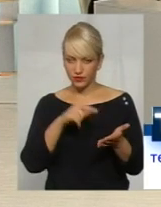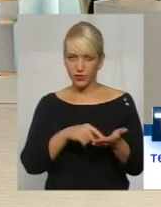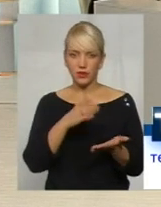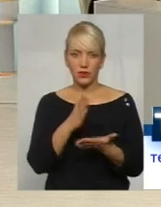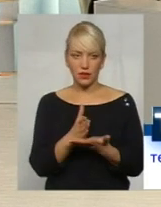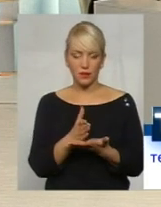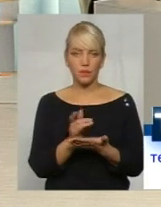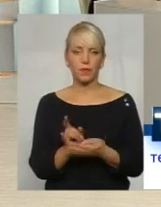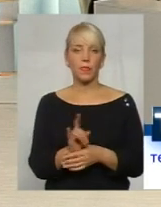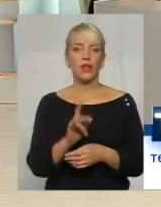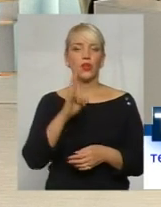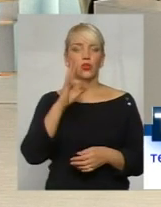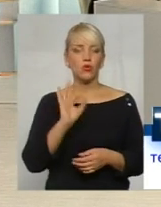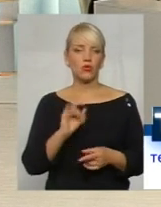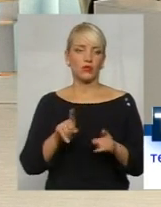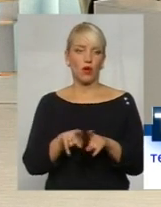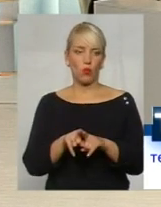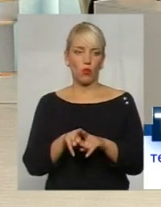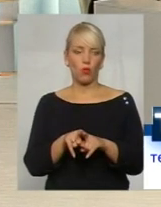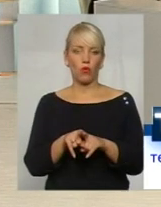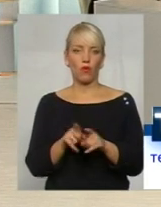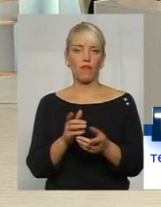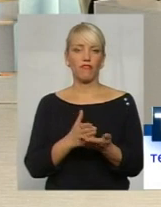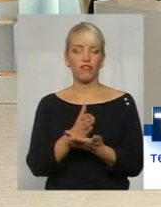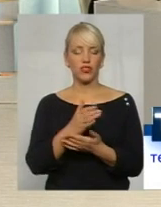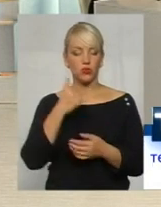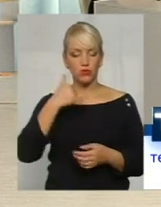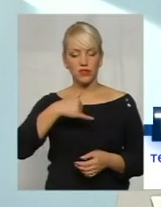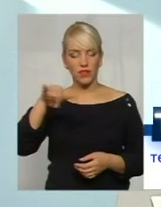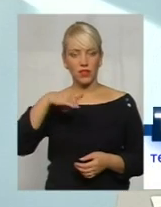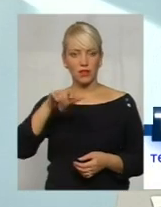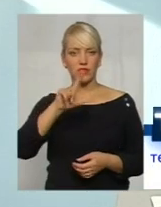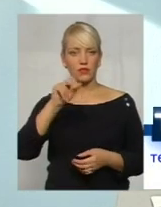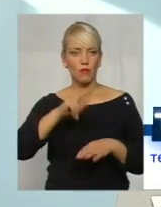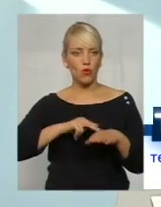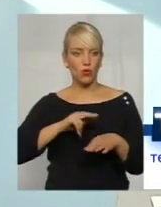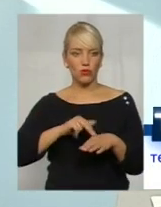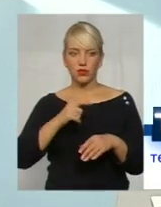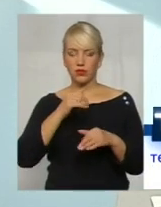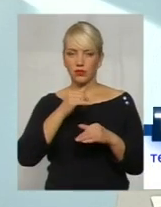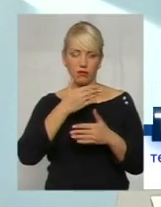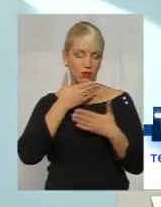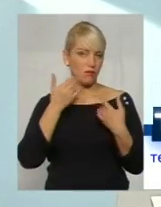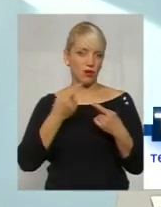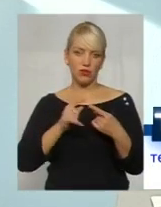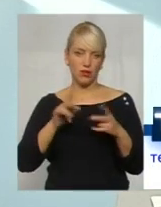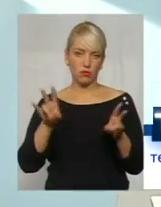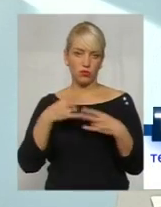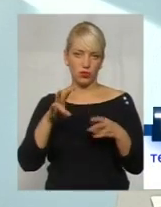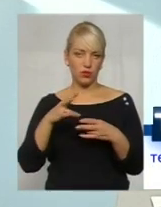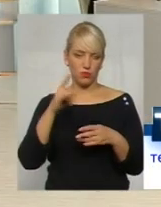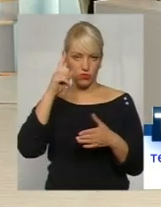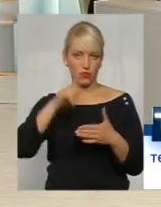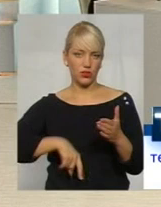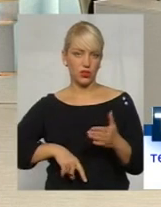такого виду дзвінків з поліції до рідних немає. Не відіться на цю дзвінку. Ну, паче,